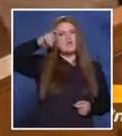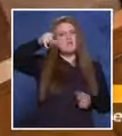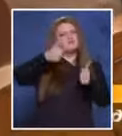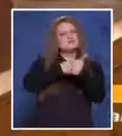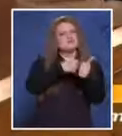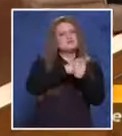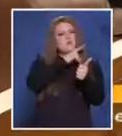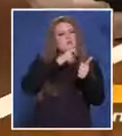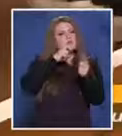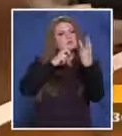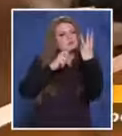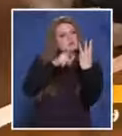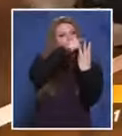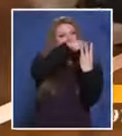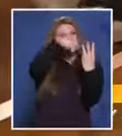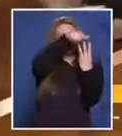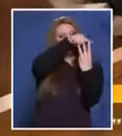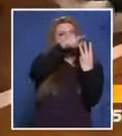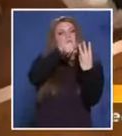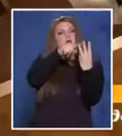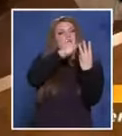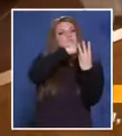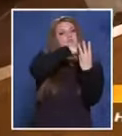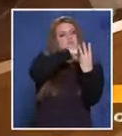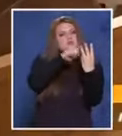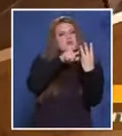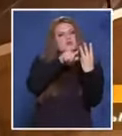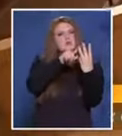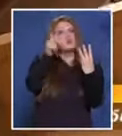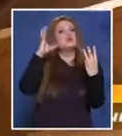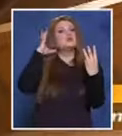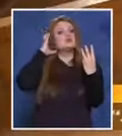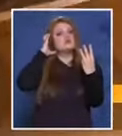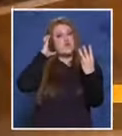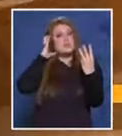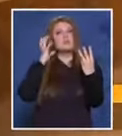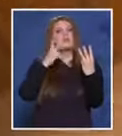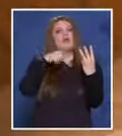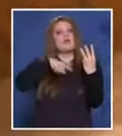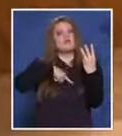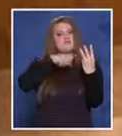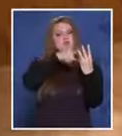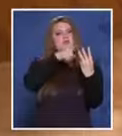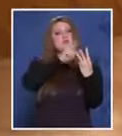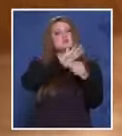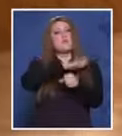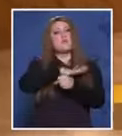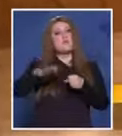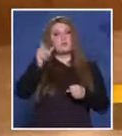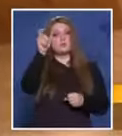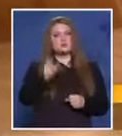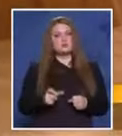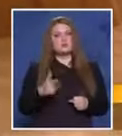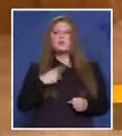трима подзащитни, въпреки, че съдът вие назначил като служебен адвокат, т.е. те не са вие пълномощили, нали така, адвокат Рангелов?